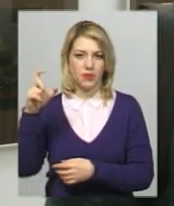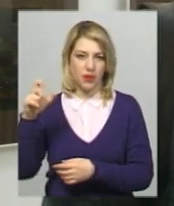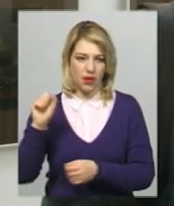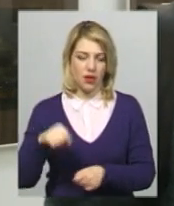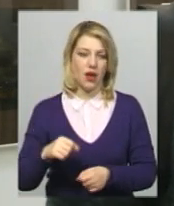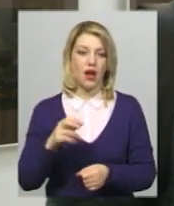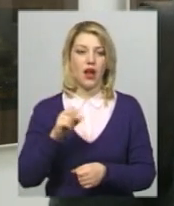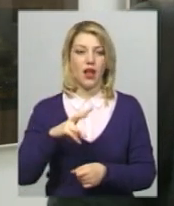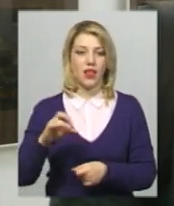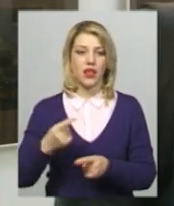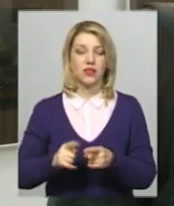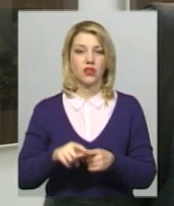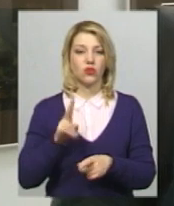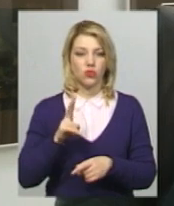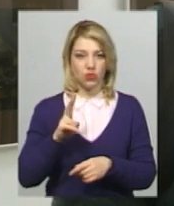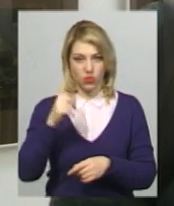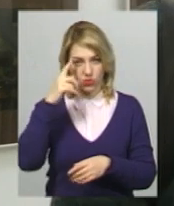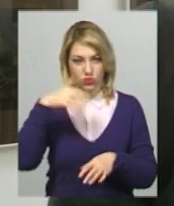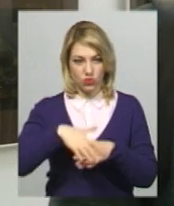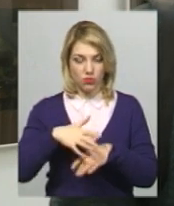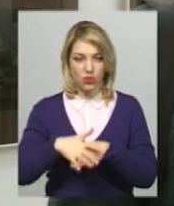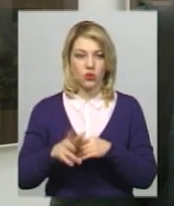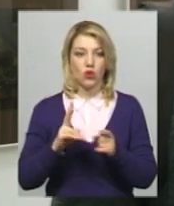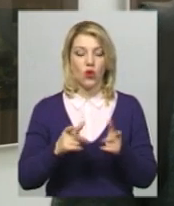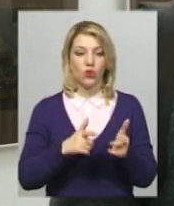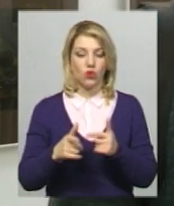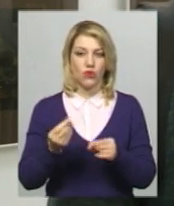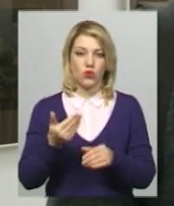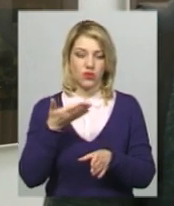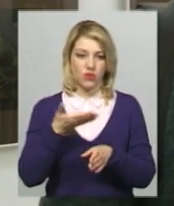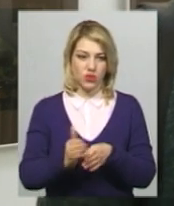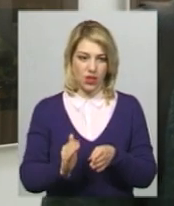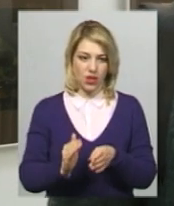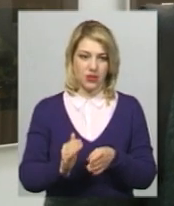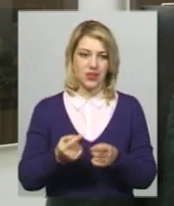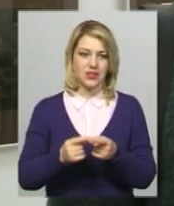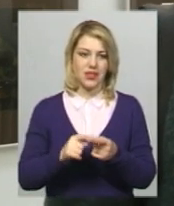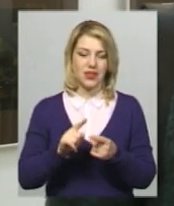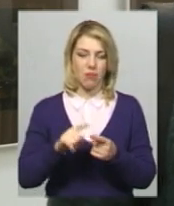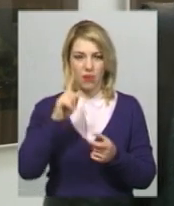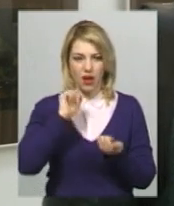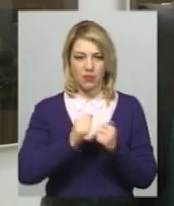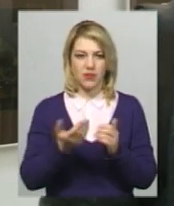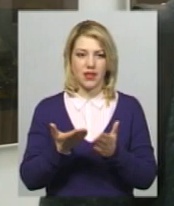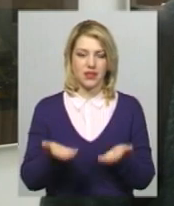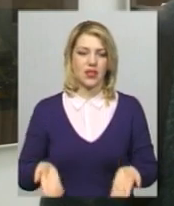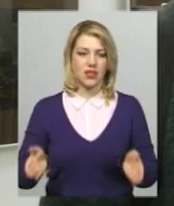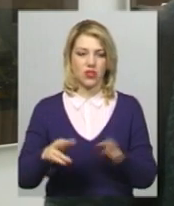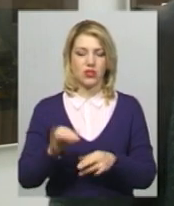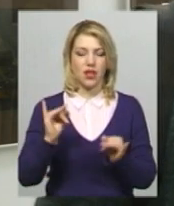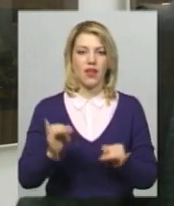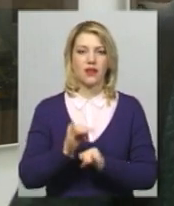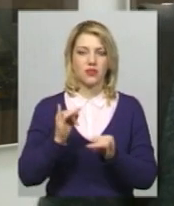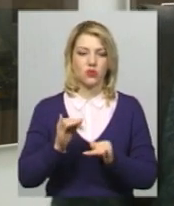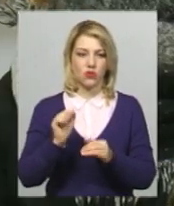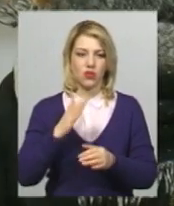знімають. Але ті, хто петрить, хто розуміють, хто готовий виділяти на це гроші – це та пам'ять, яка залишається як в історії,